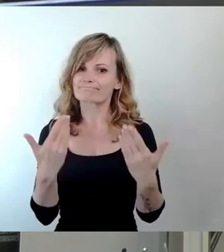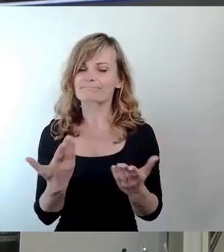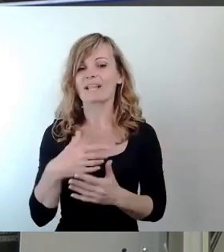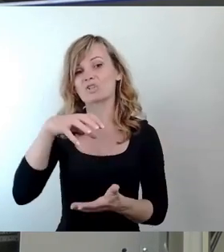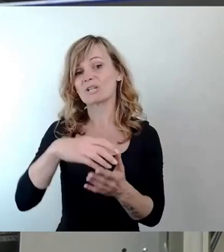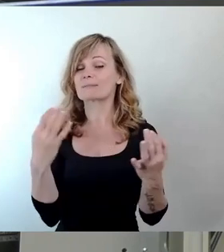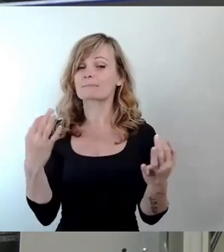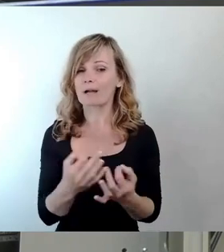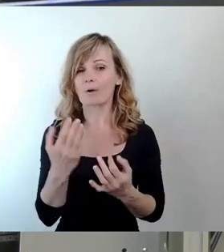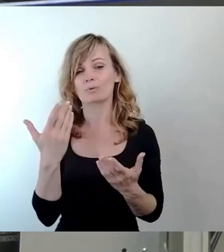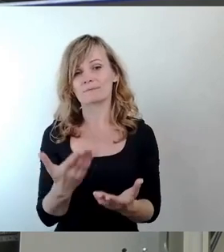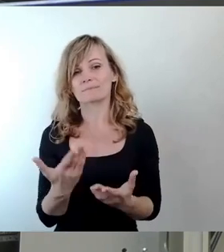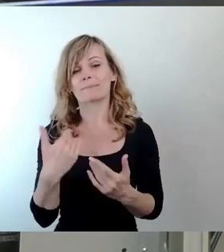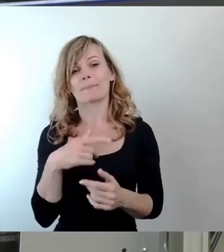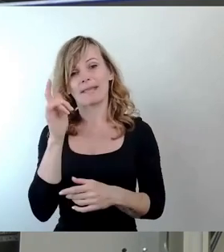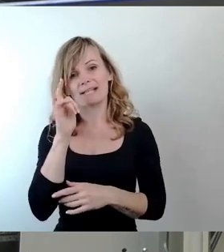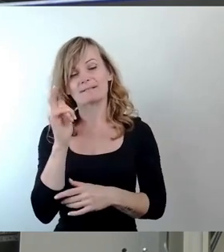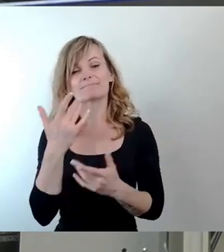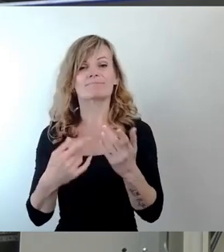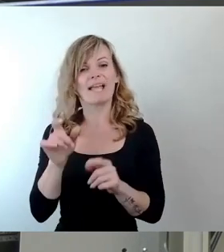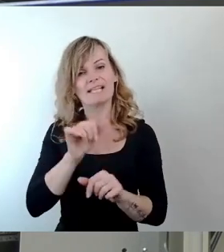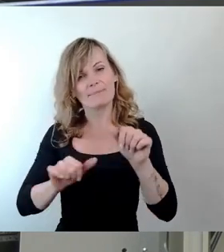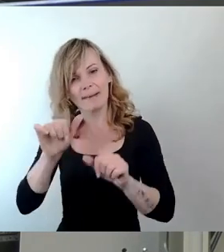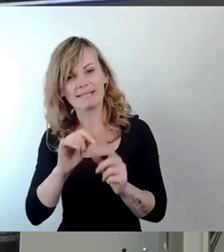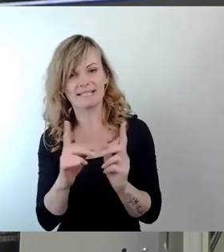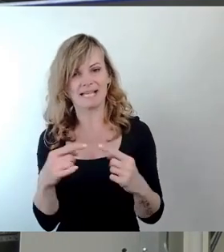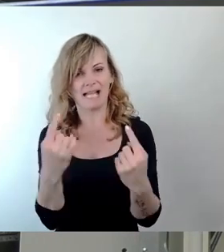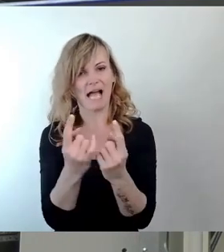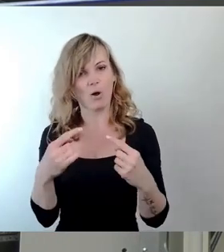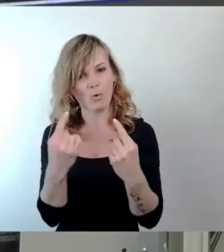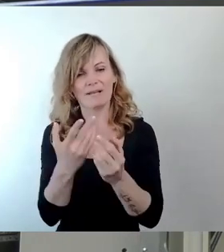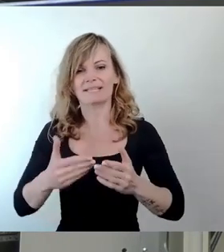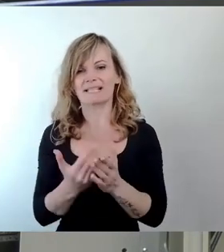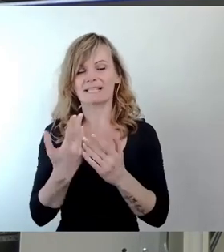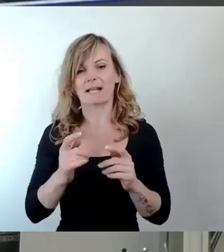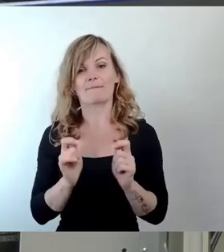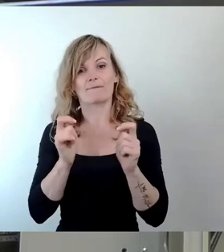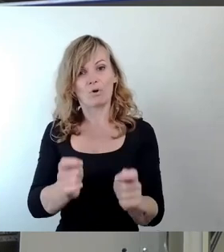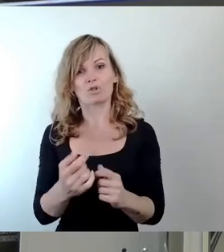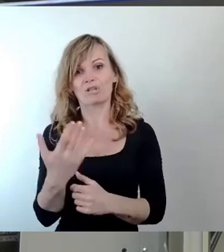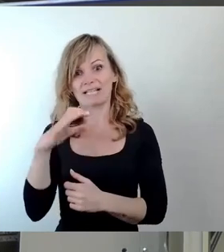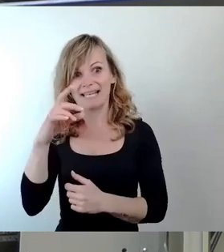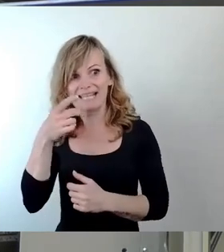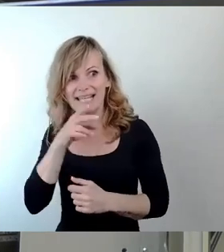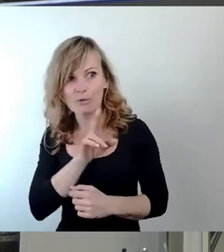Experimentierräume. Deswegen finden wir auch den Vorschlag der CDU gut,